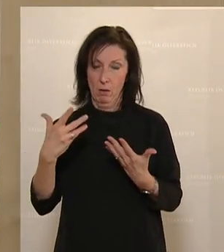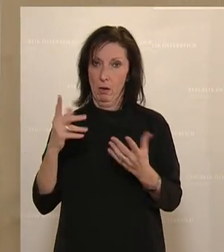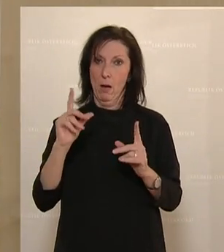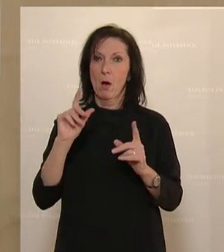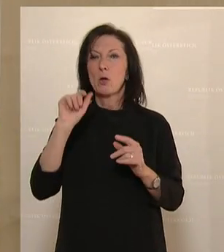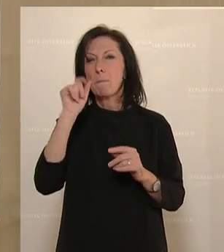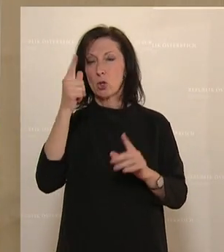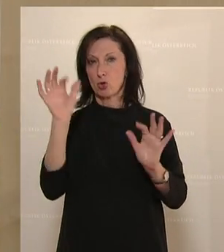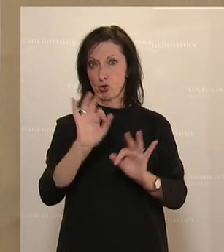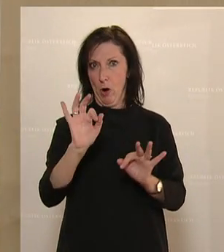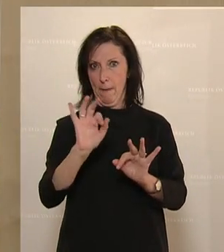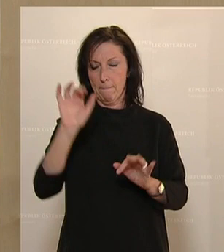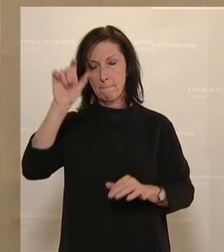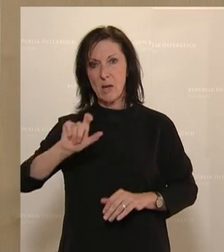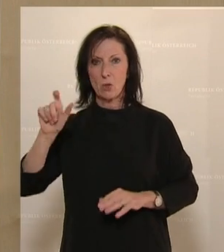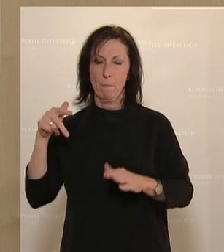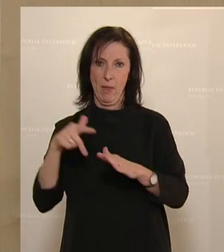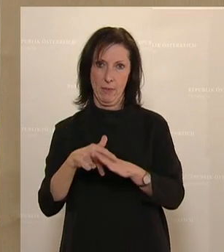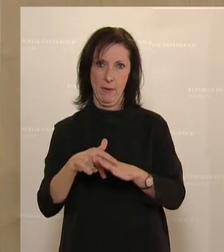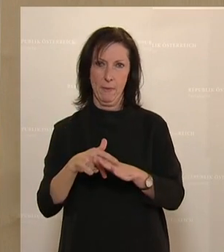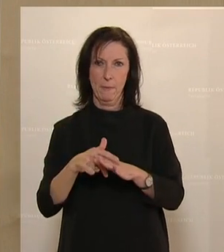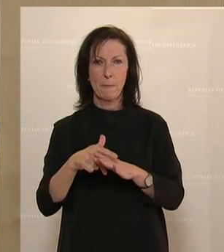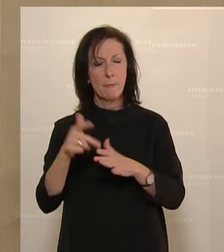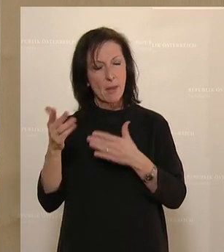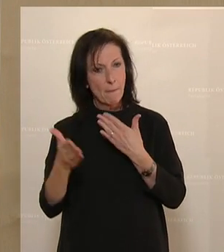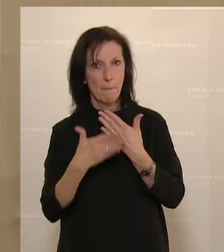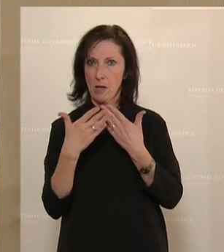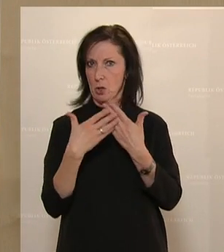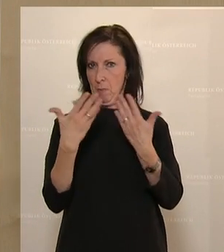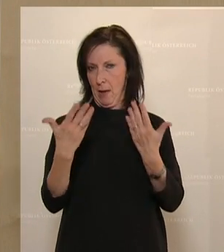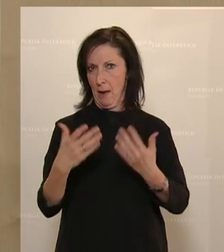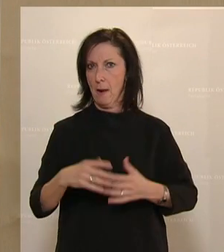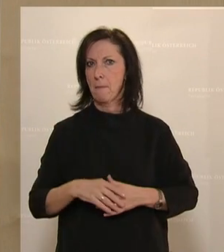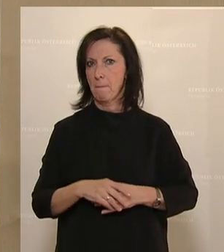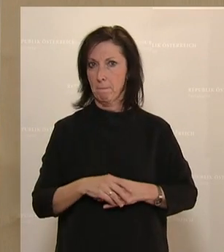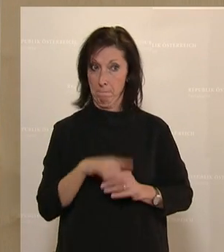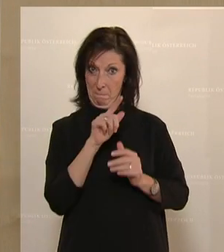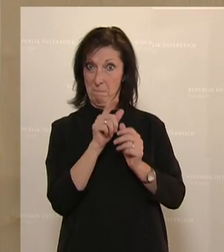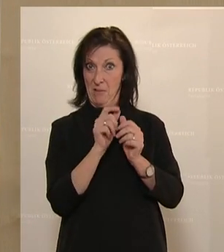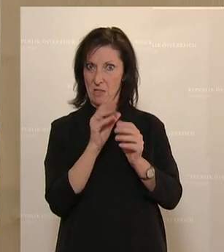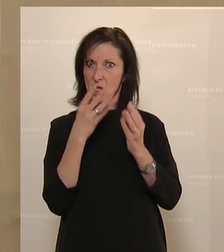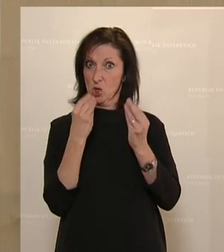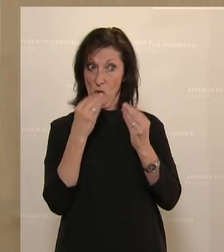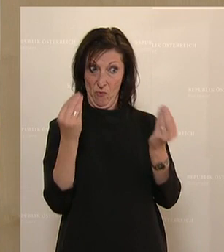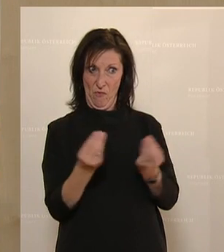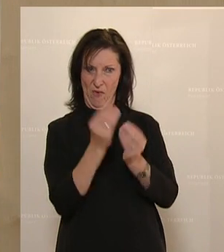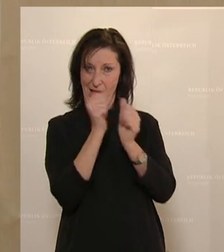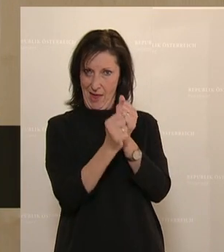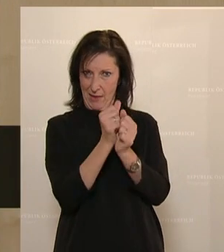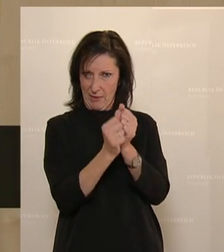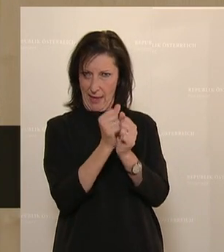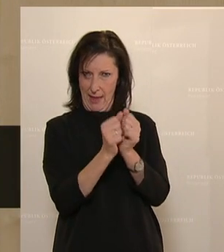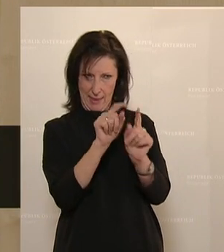Menschen mit Behinderungen. Als Beispiel möchte ich hier die Frage, die der Algorithmus aufwirft